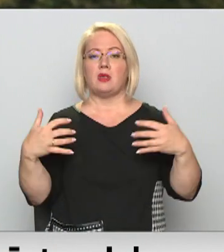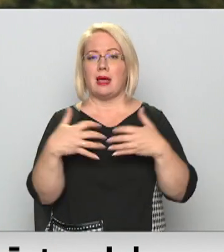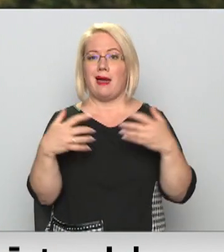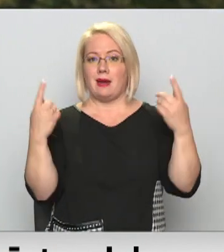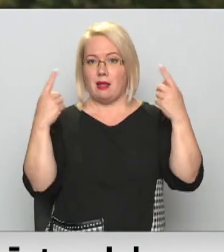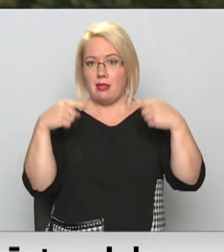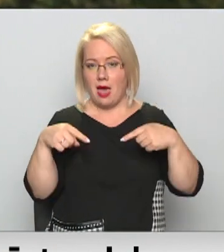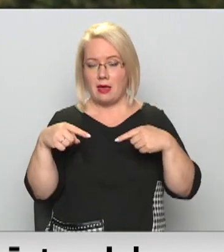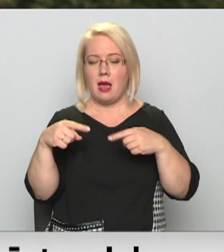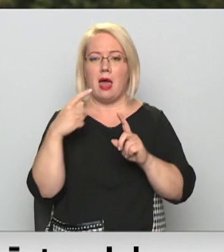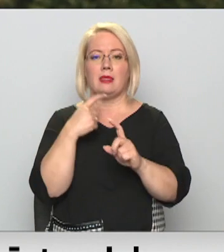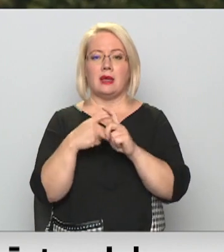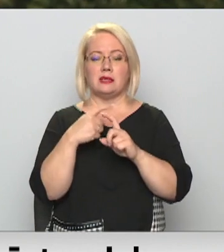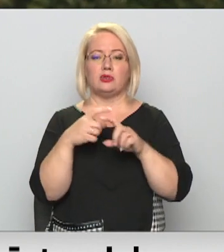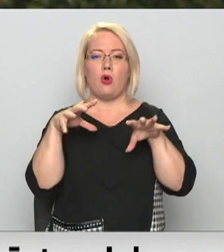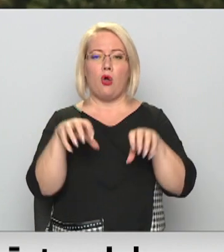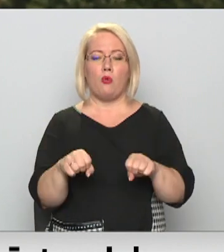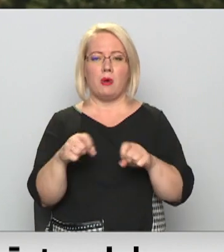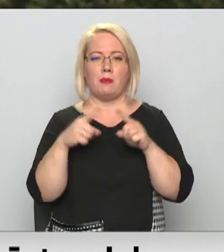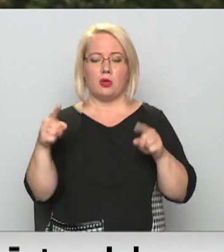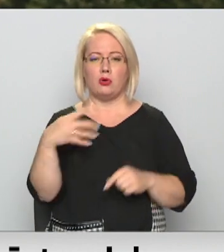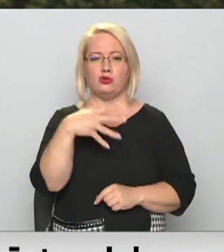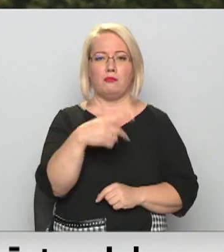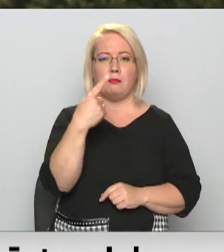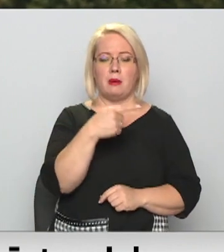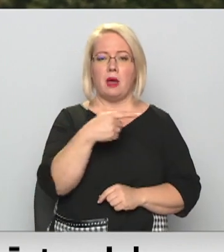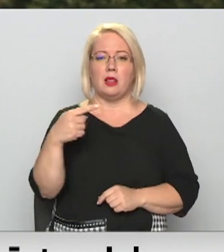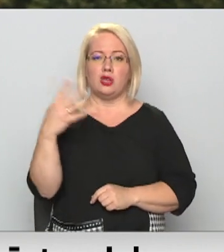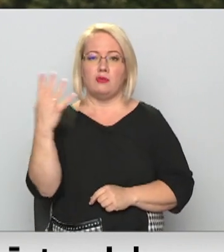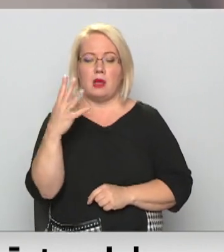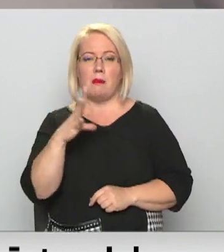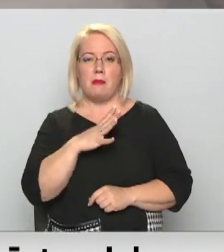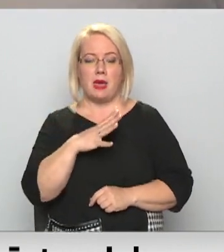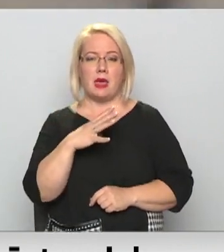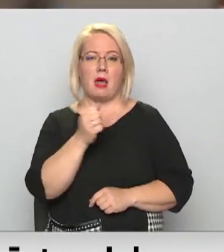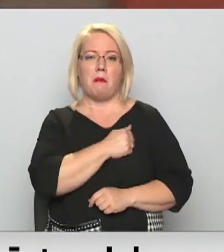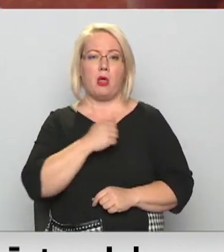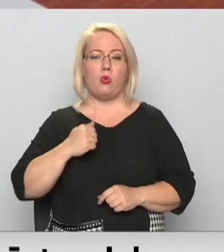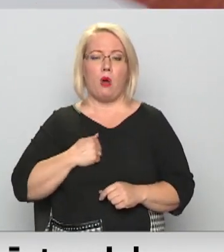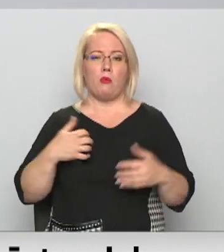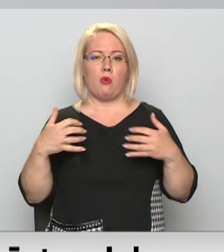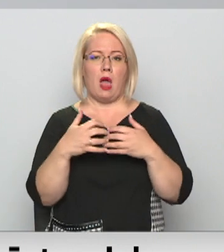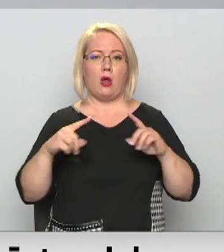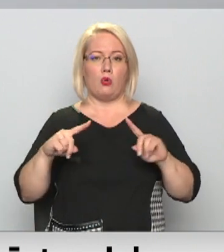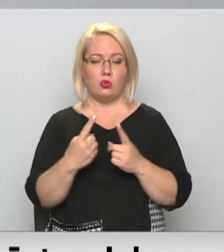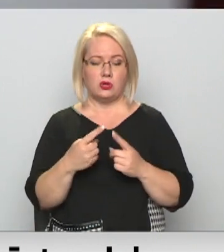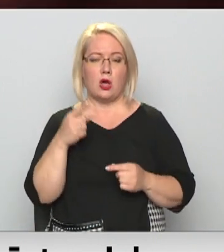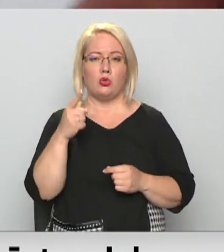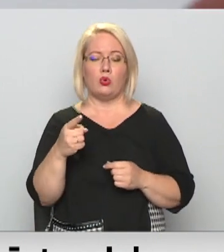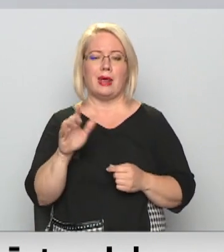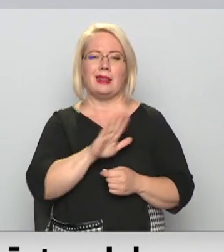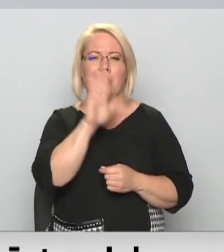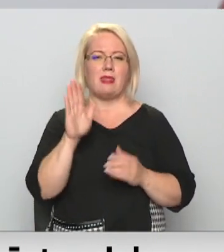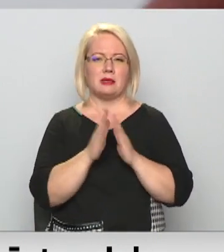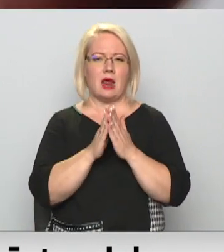natistu okupācijas periodā, no 41. līdz 44. gadam atradās padomju karagu uztekņa. Grāmatas pamatā ņemta karagu uztekņa dienas